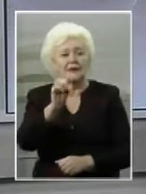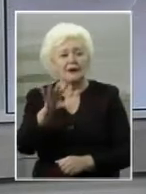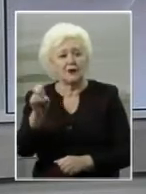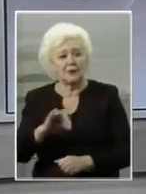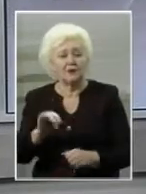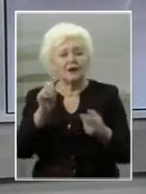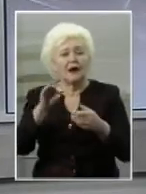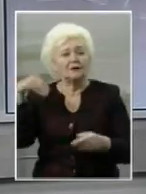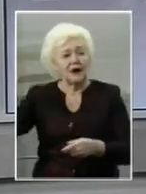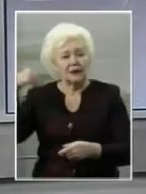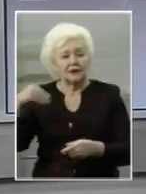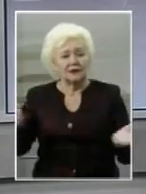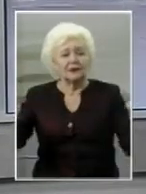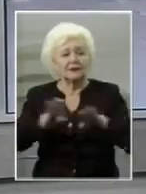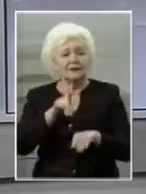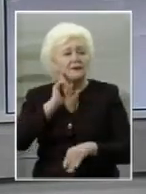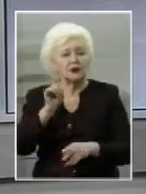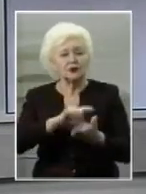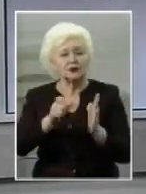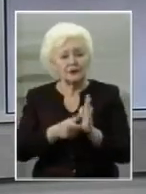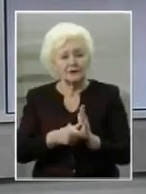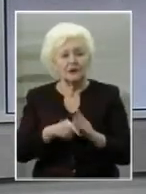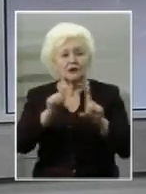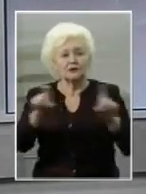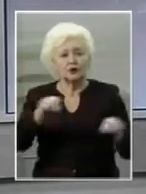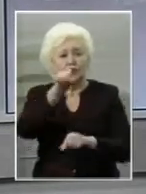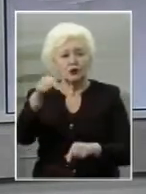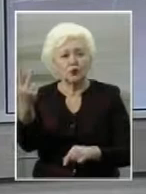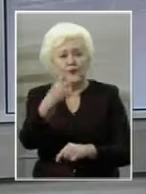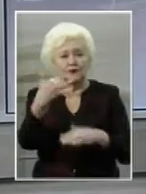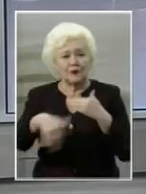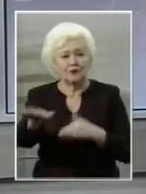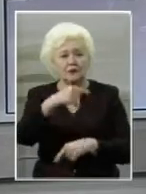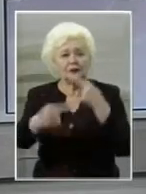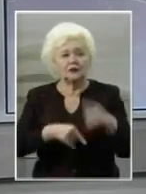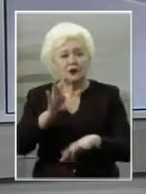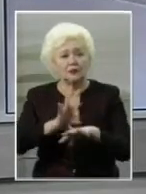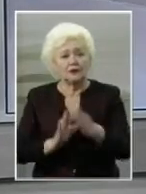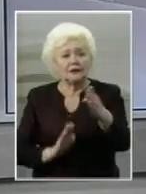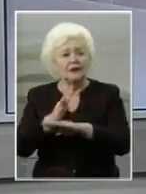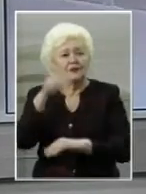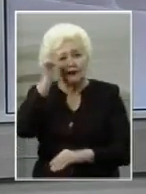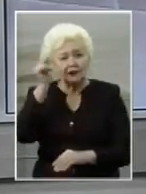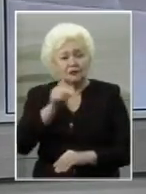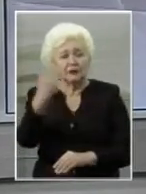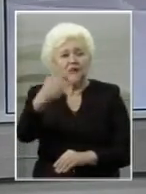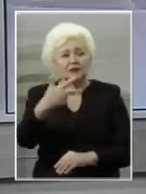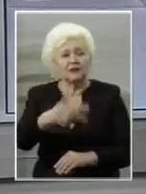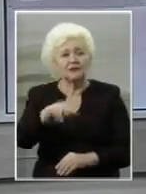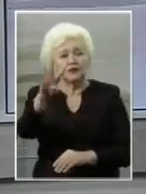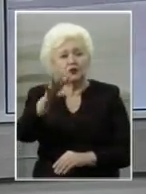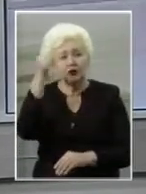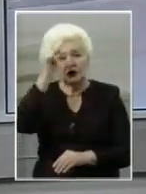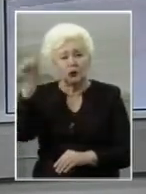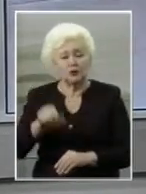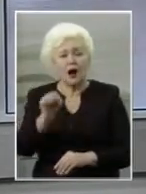На карантин зараз закриті молодші класи у школі номер 2 Херсона і через хворобу не відвідують заняття 34 учні